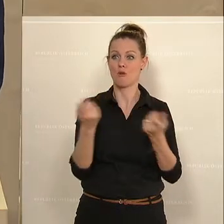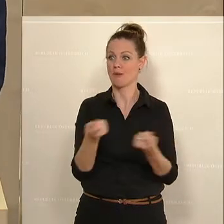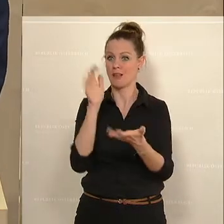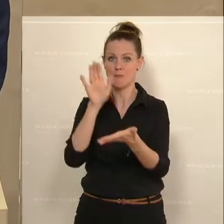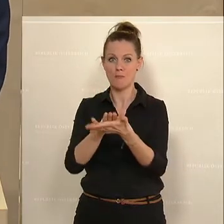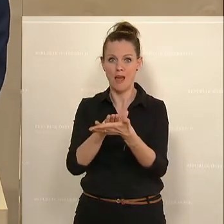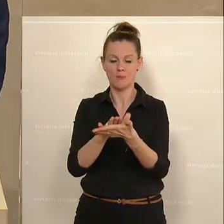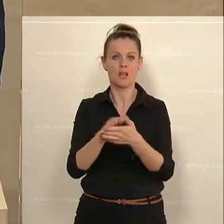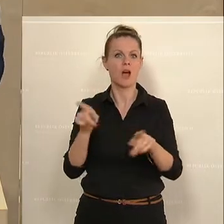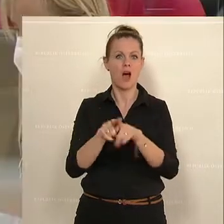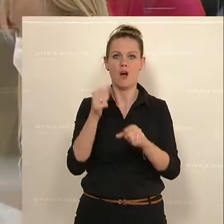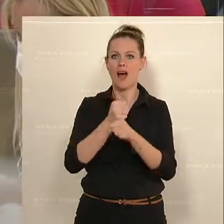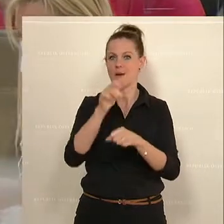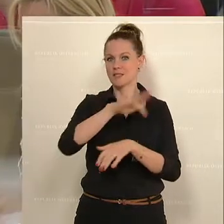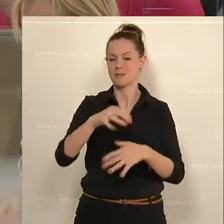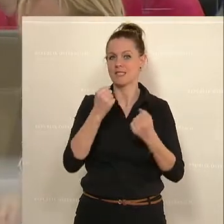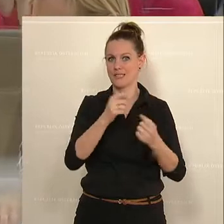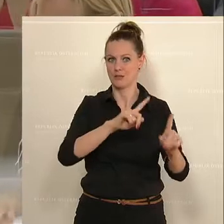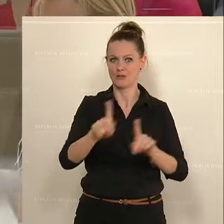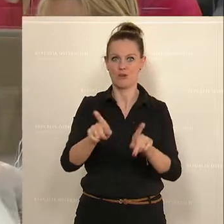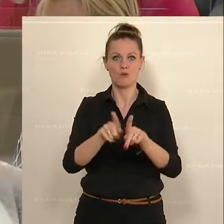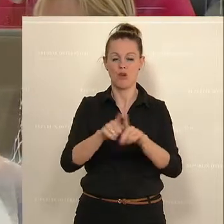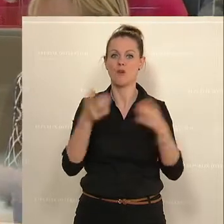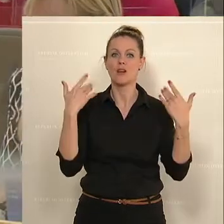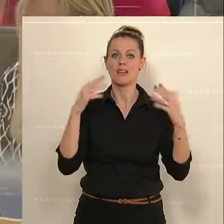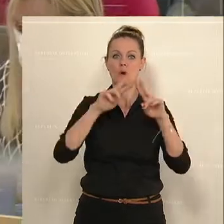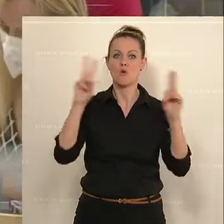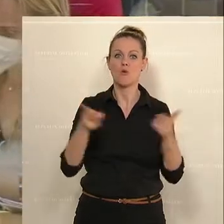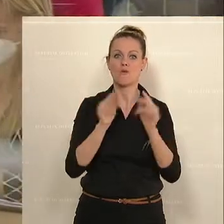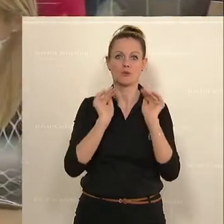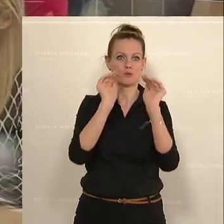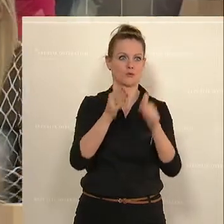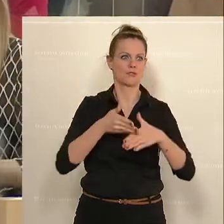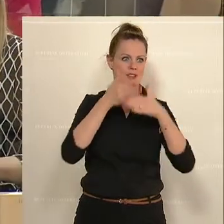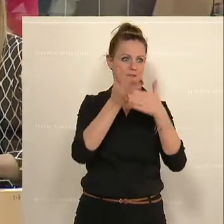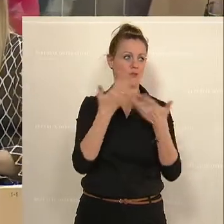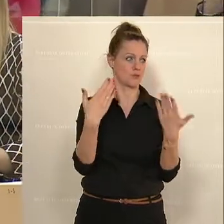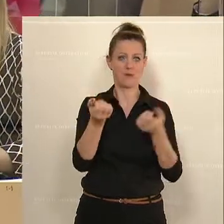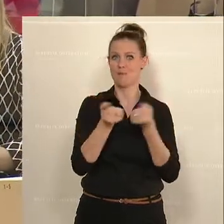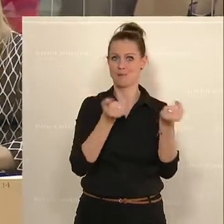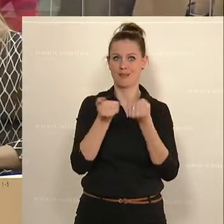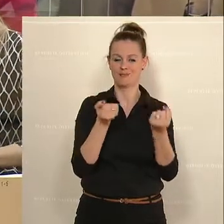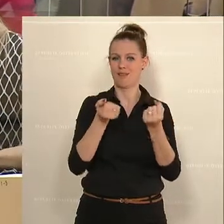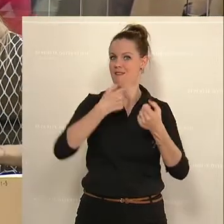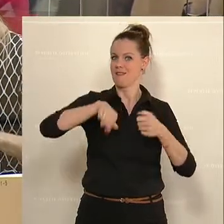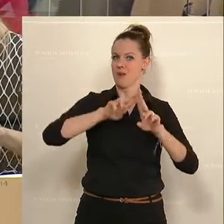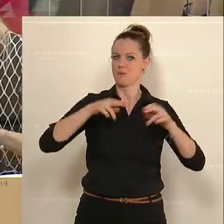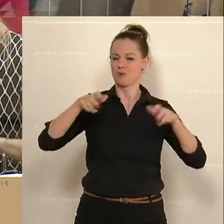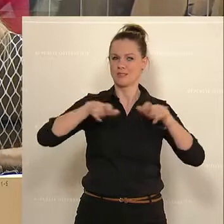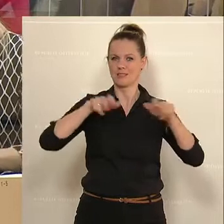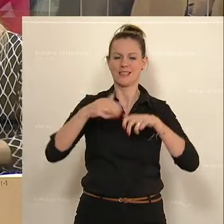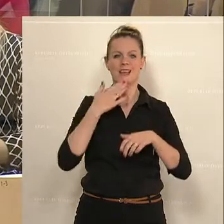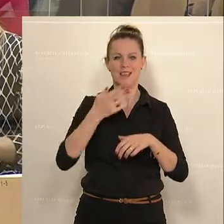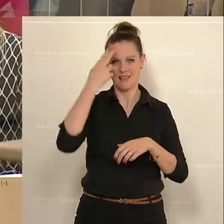wir und sichern wir Arbeitsplätze und wir helfen mit, Klima und Umwelt zu schützen. Das ist Politik von dieser Bundesregierung. Danke, Herr